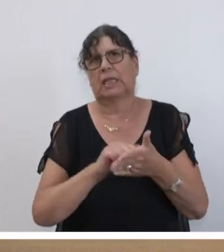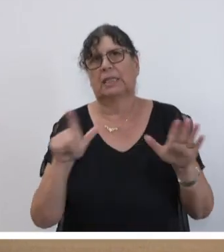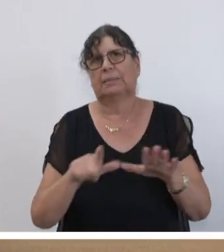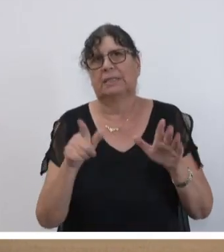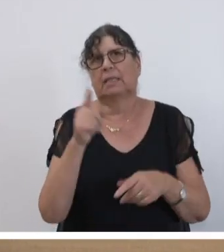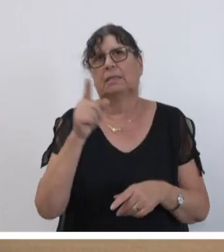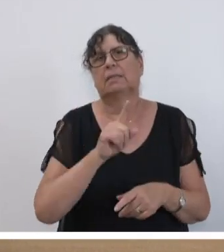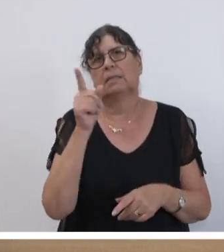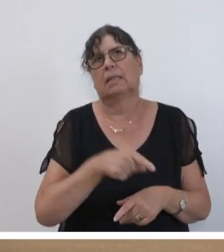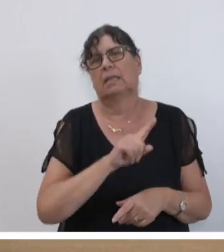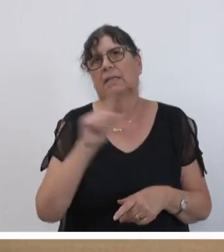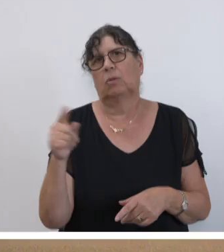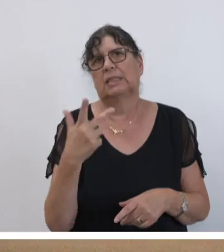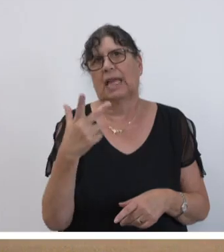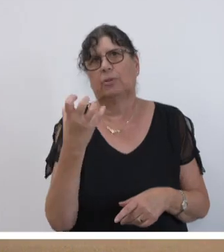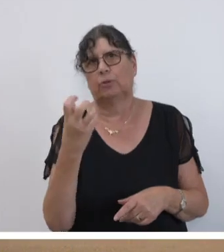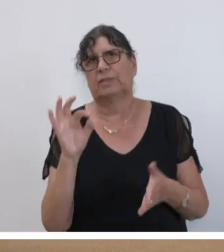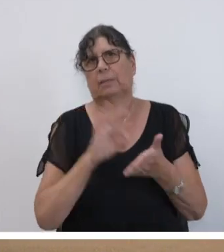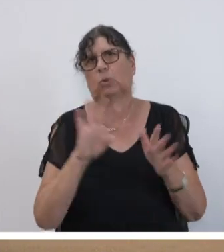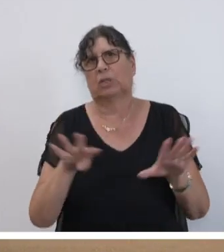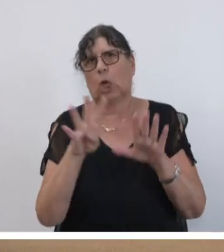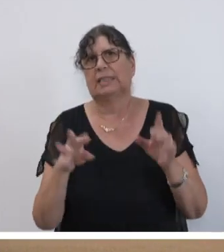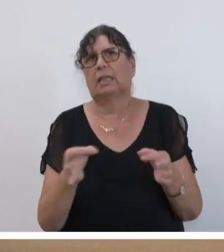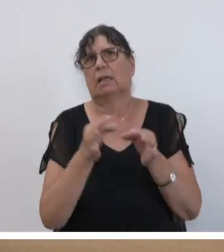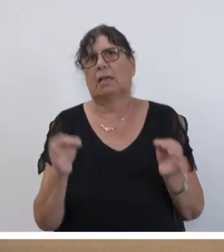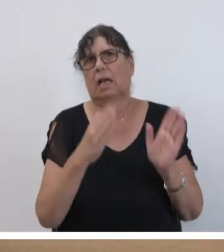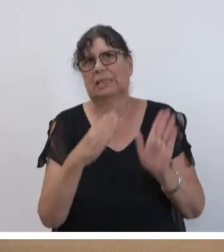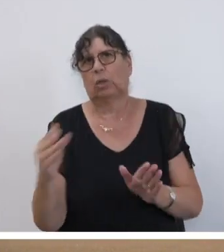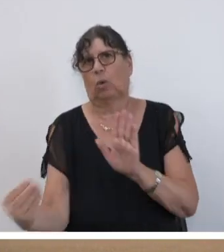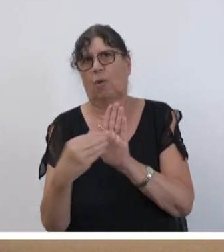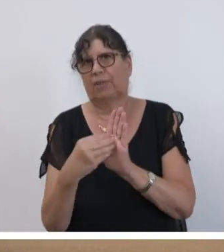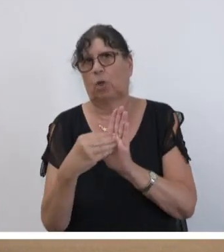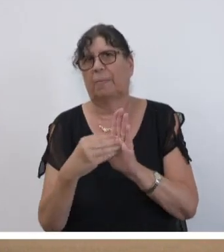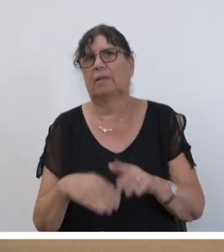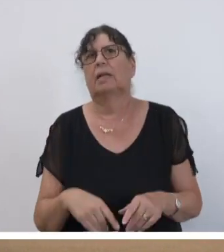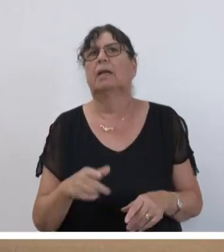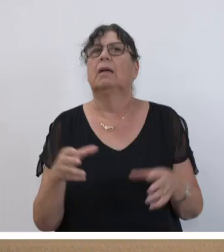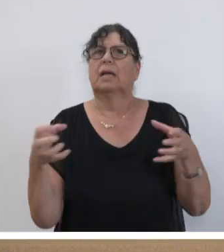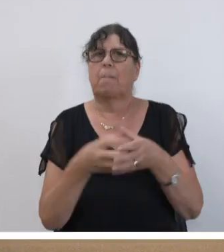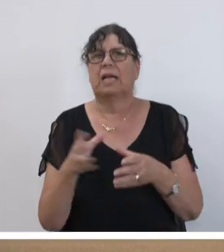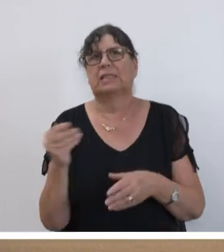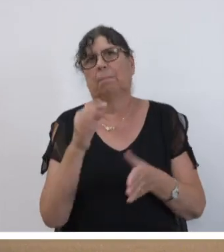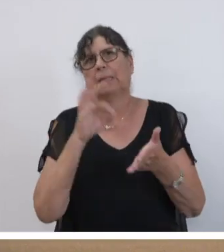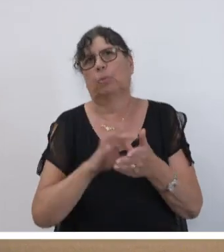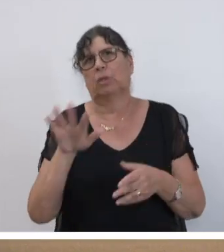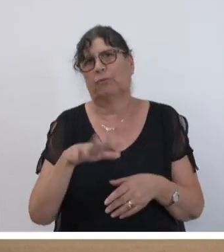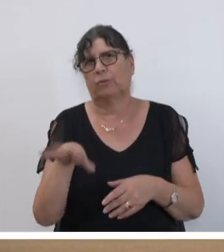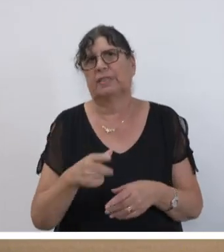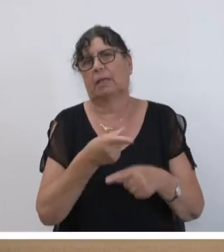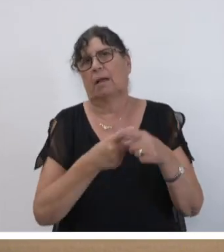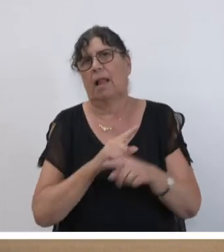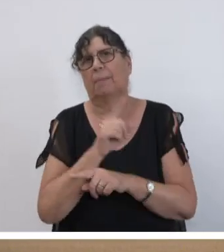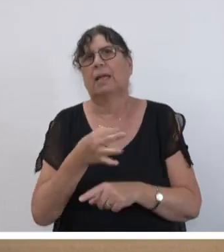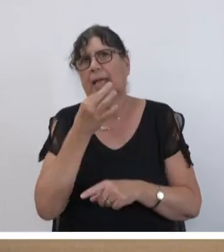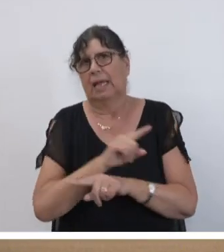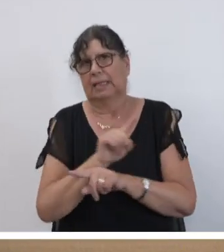17-1053 als Punkt 19 in die Tagesordnung aufgenommen ist und gemeinsam mit Punkt 15 in einem halben